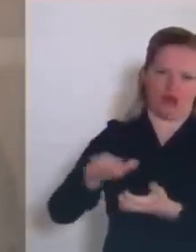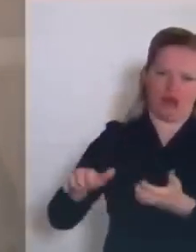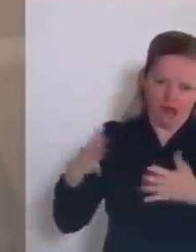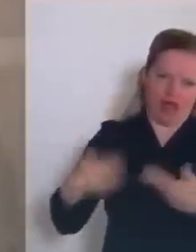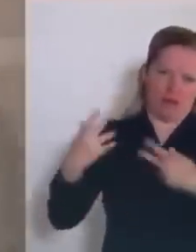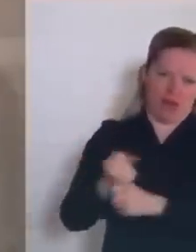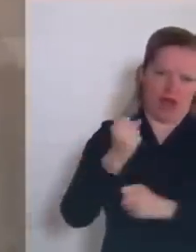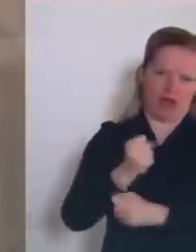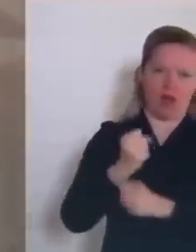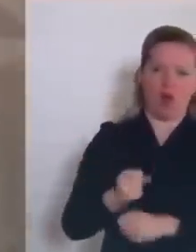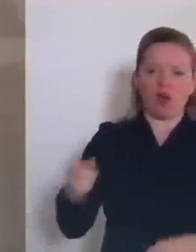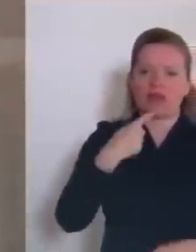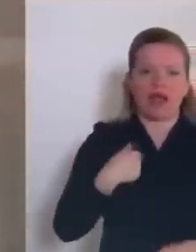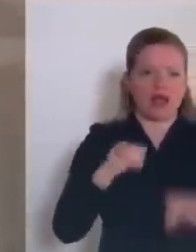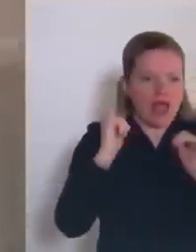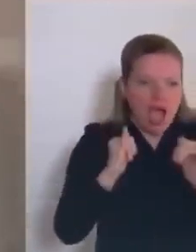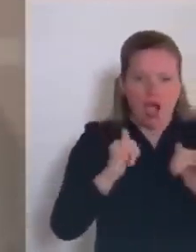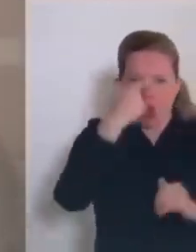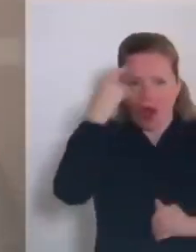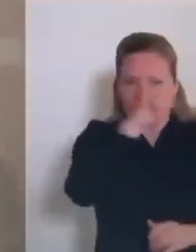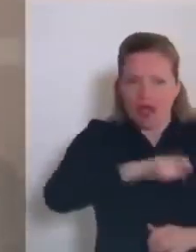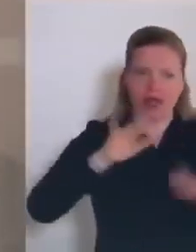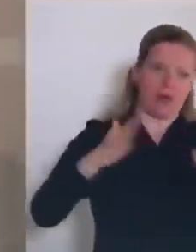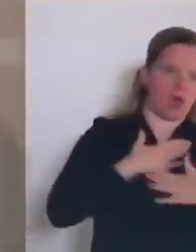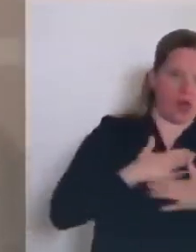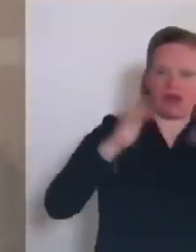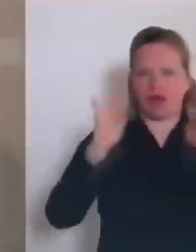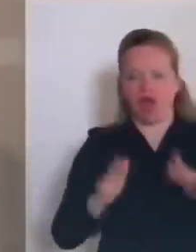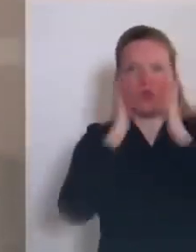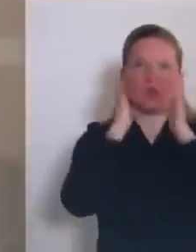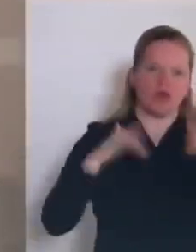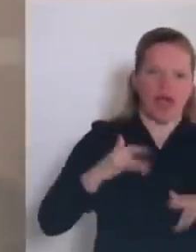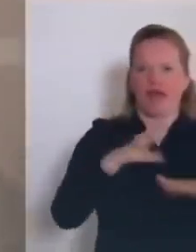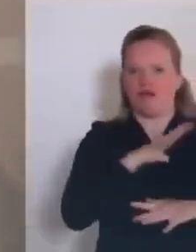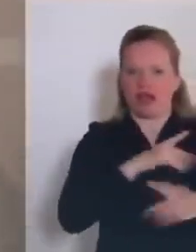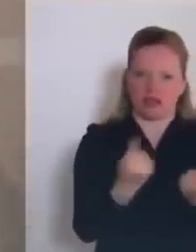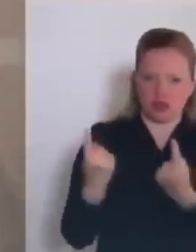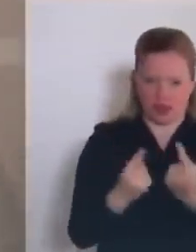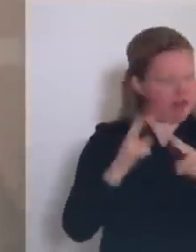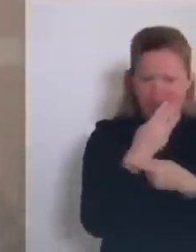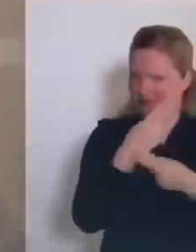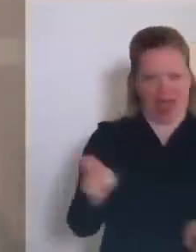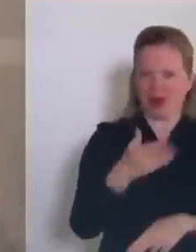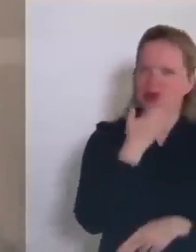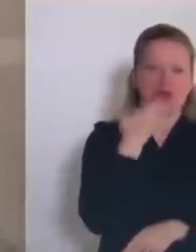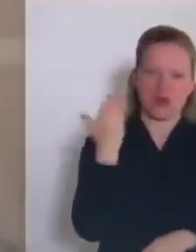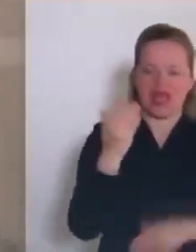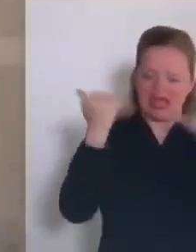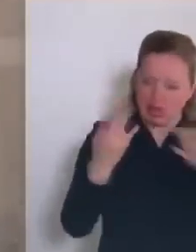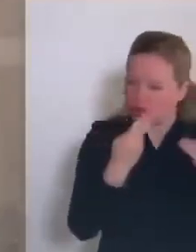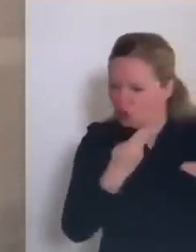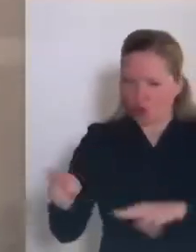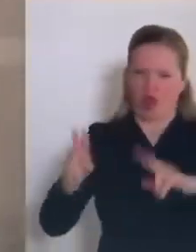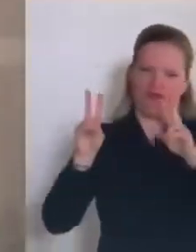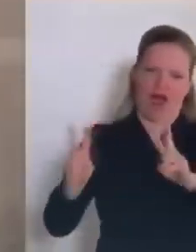sceneggiatura solo per far credere alla gente «Oh mio Dio, siamo in una situazione estremamente pericolosa!» E no, non lo siamo, signore e signore.